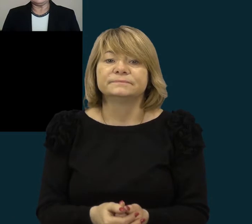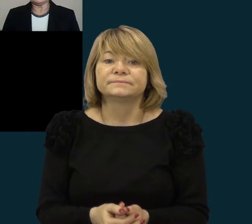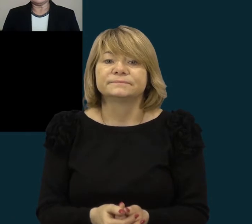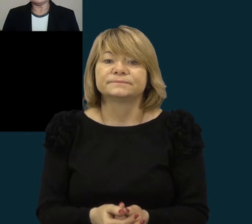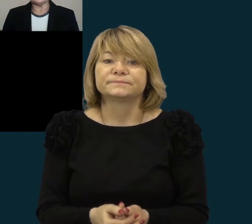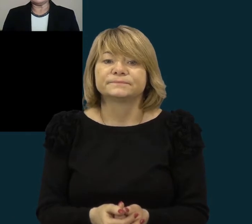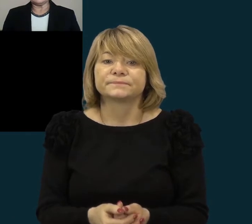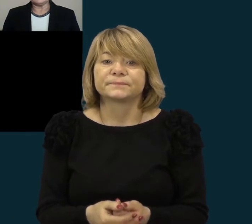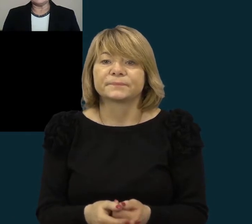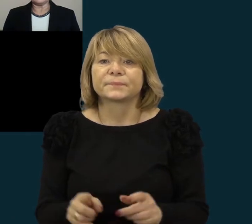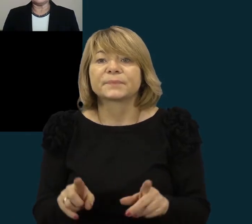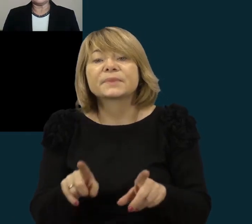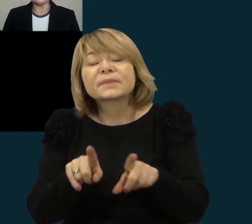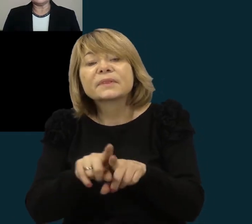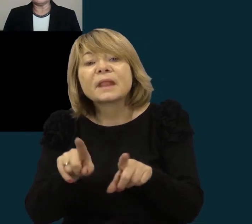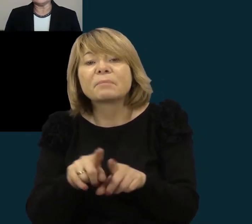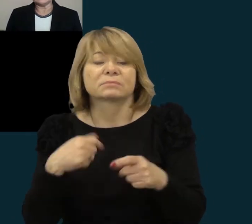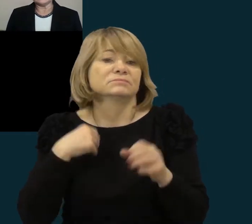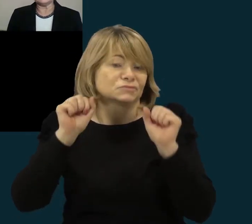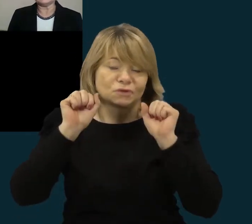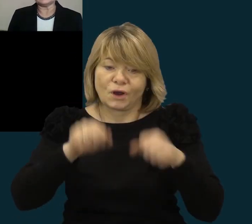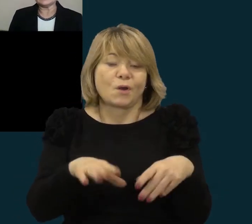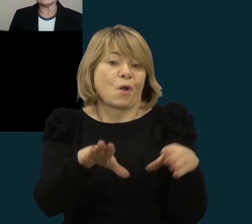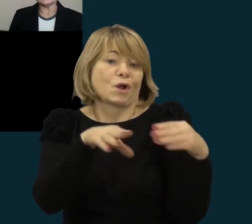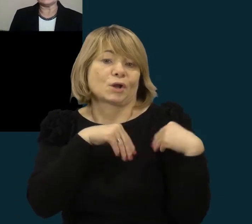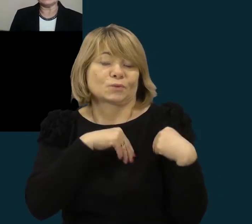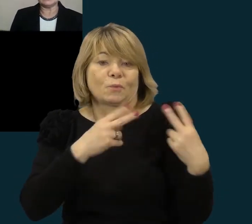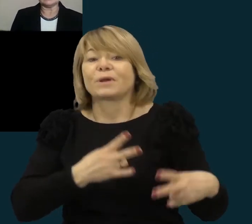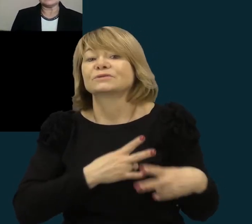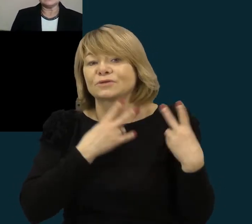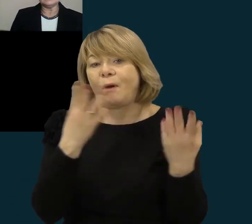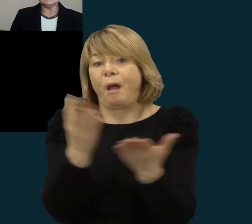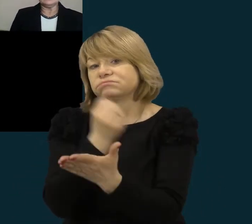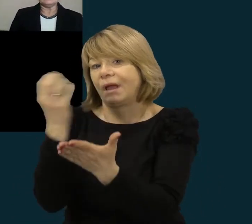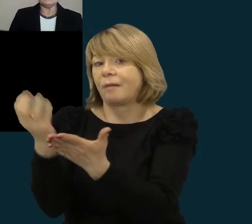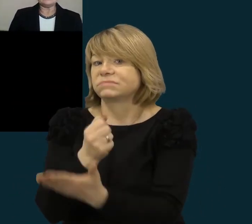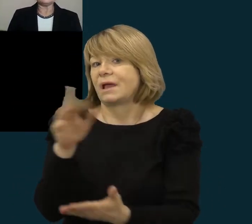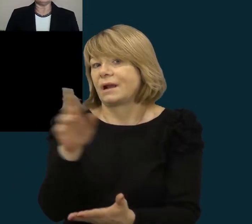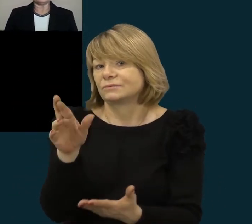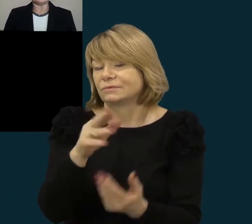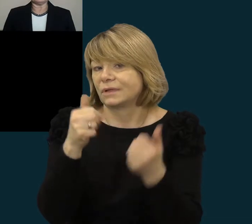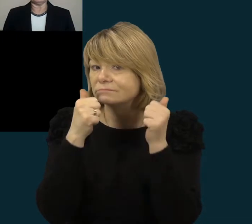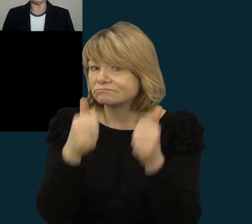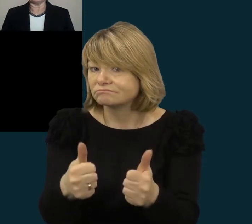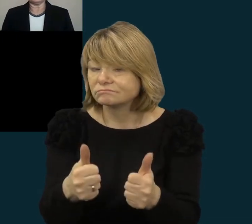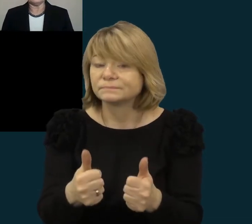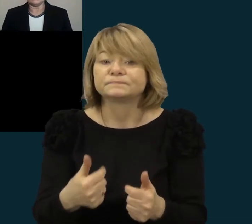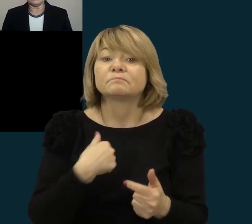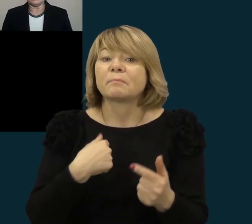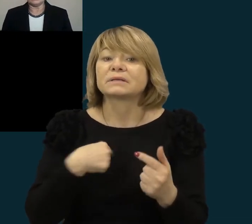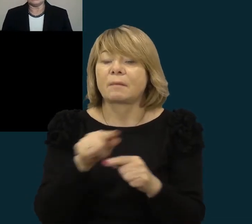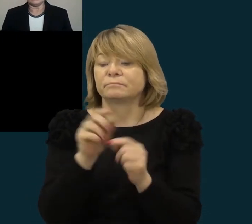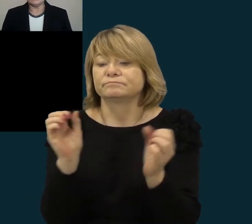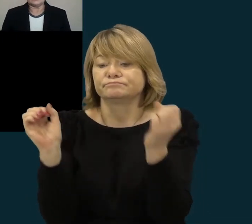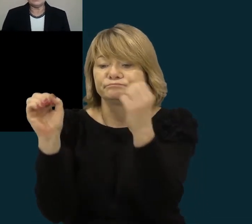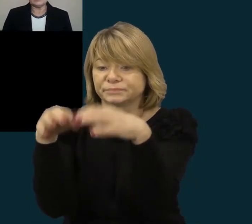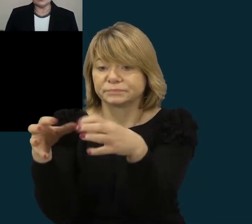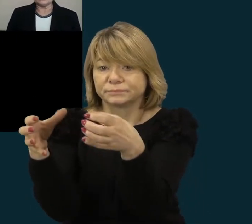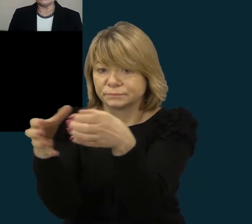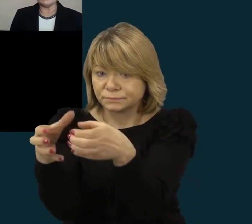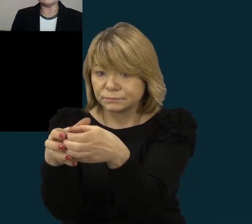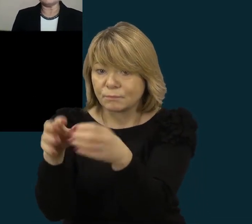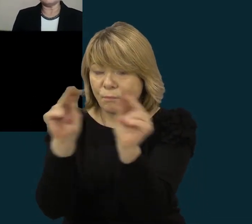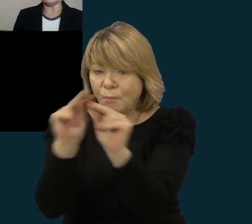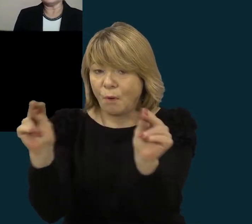ir visiems kartų pasidžiaugti tais bendrais rezultatais. Mes subūrėme mokytojų komandą,